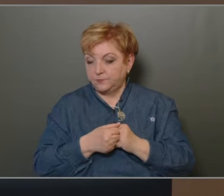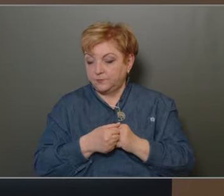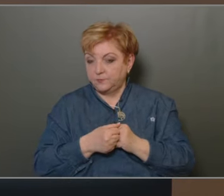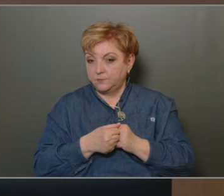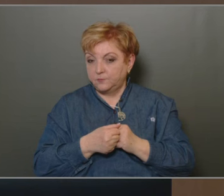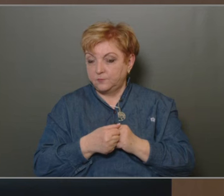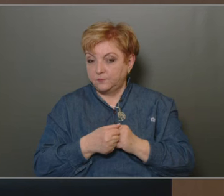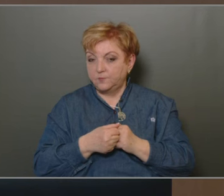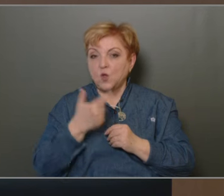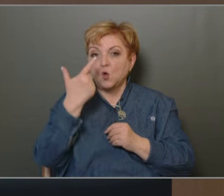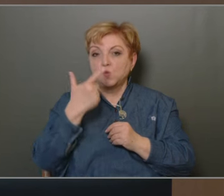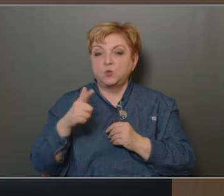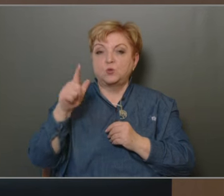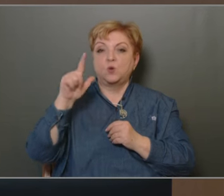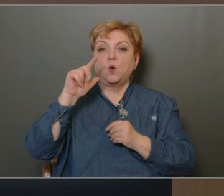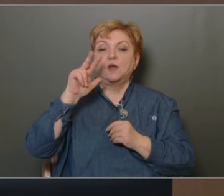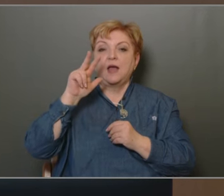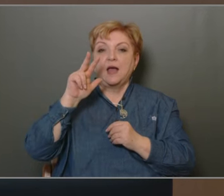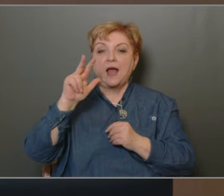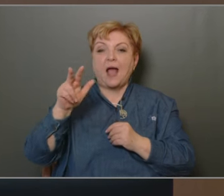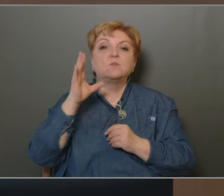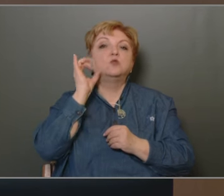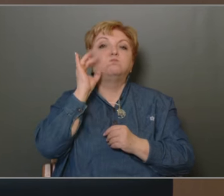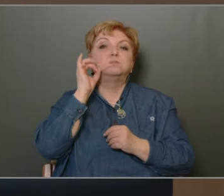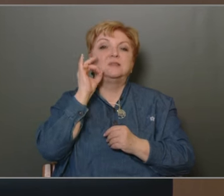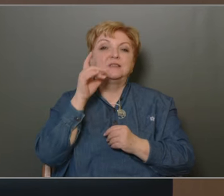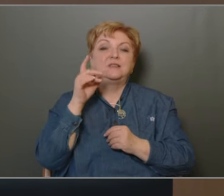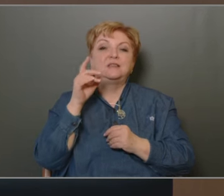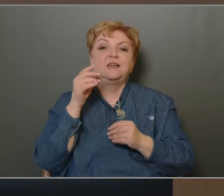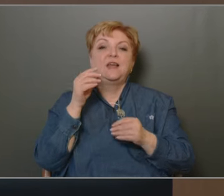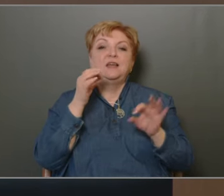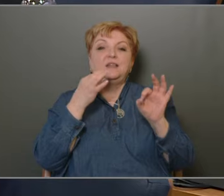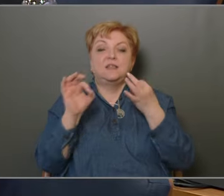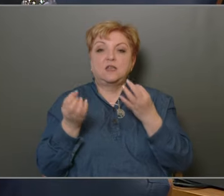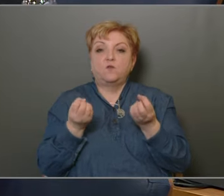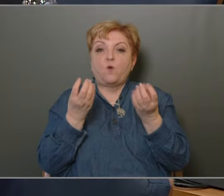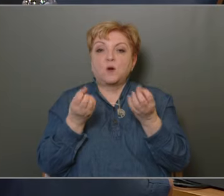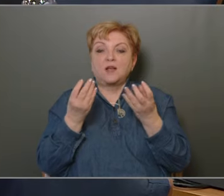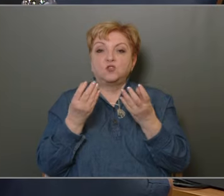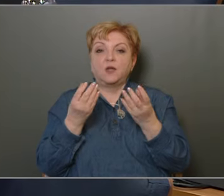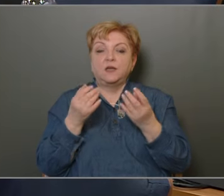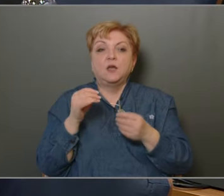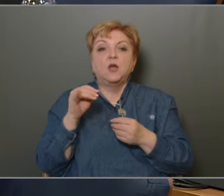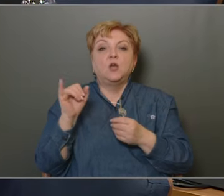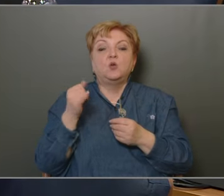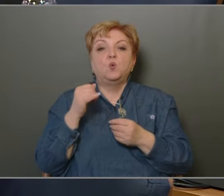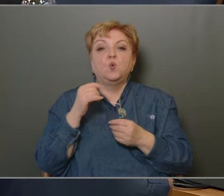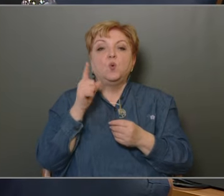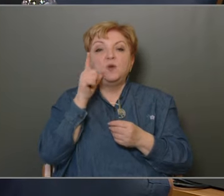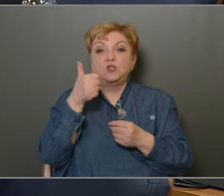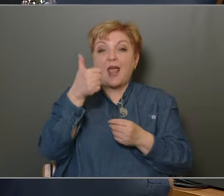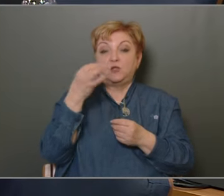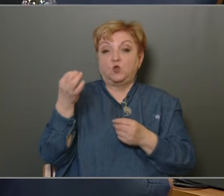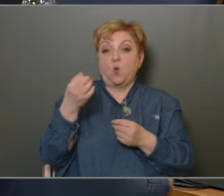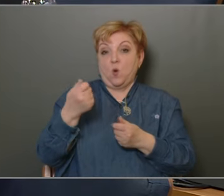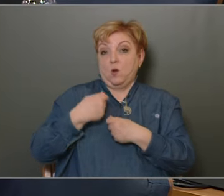23-as bérintézkedések forrásai, azok július 1-től hatályosak.